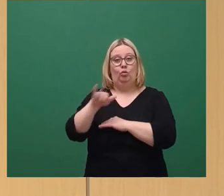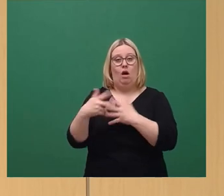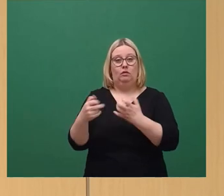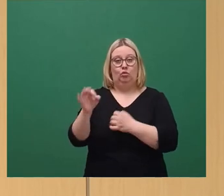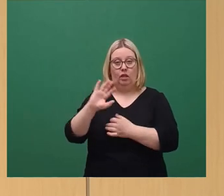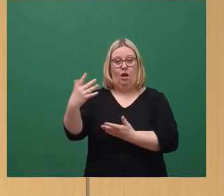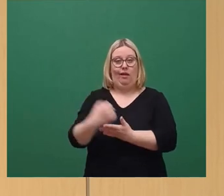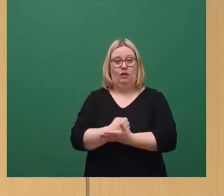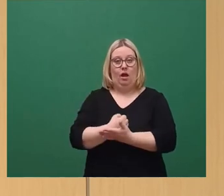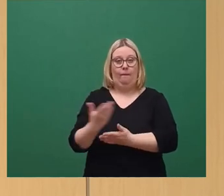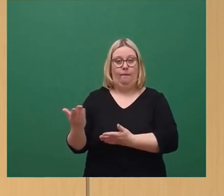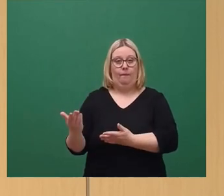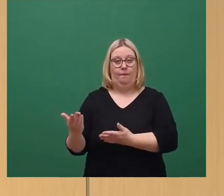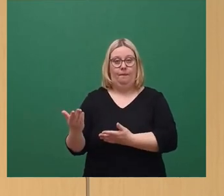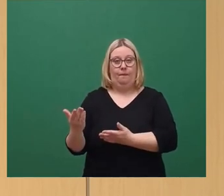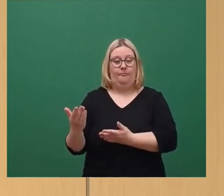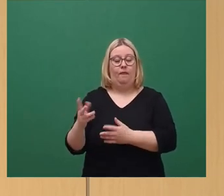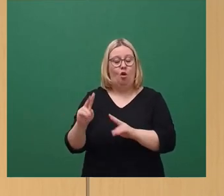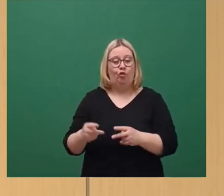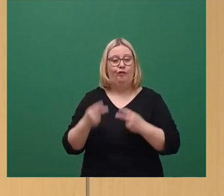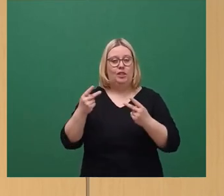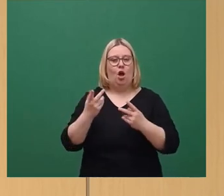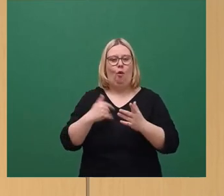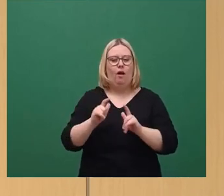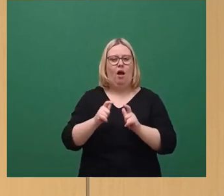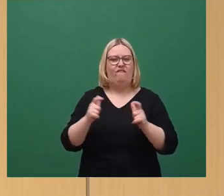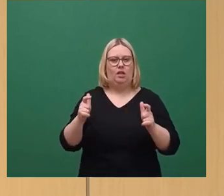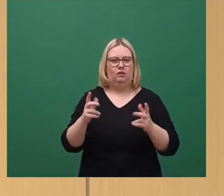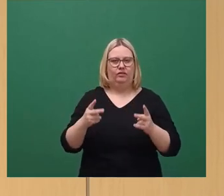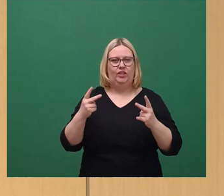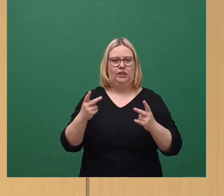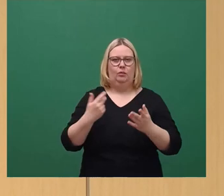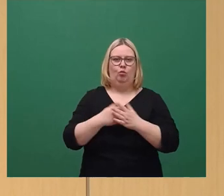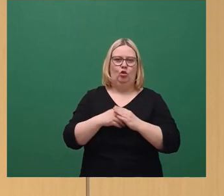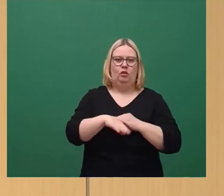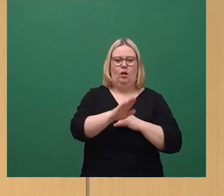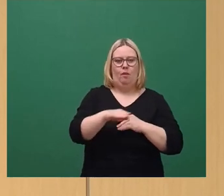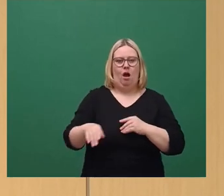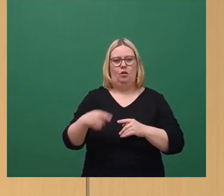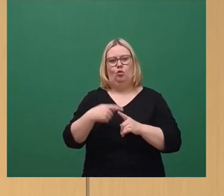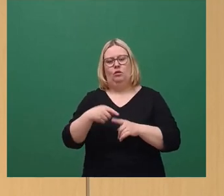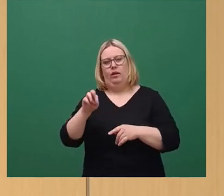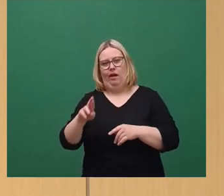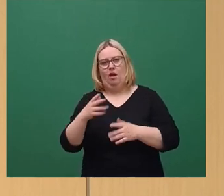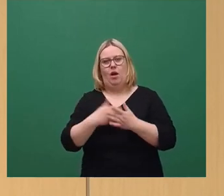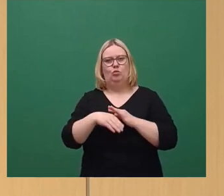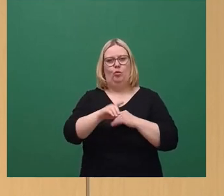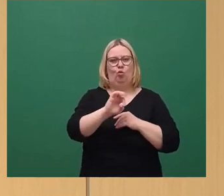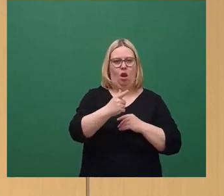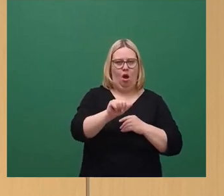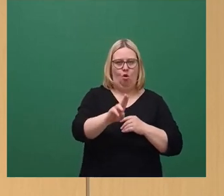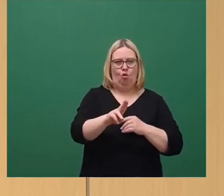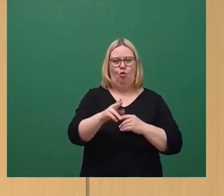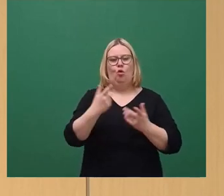Und da ist es auch notwendig sinnvoll zu erweitern, zum Beispiel mit Park und R Plätzen wie in Bülau oder an anderen Orten